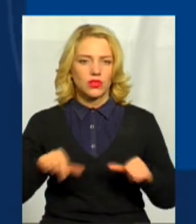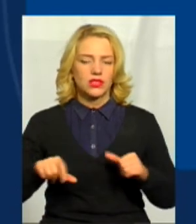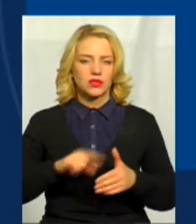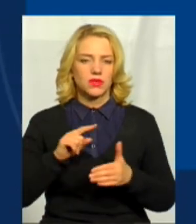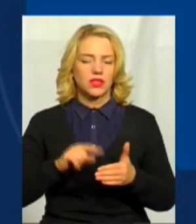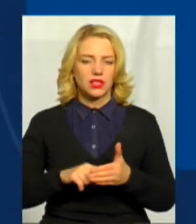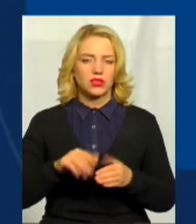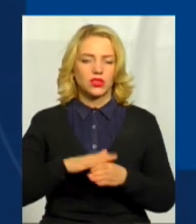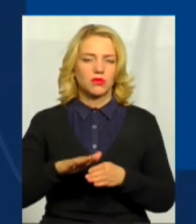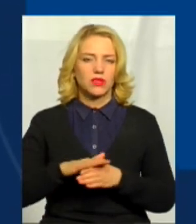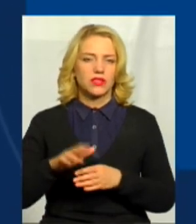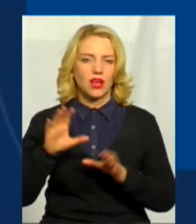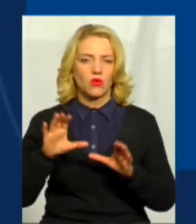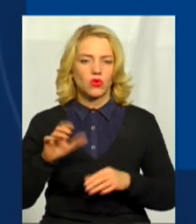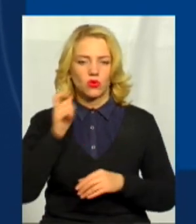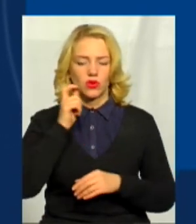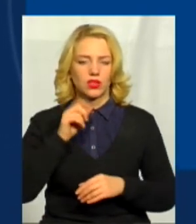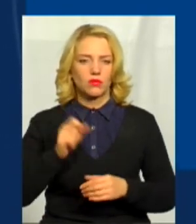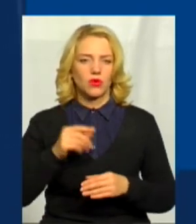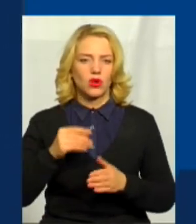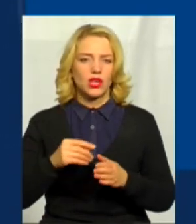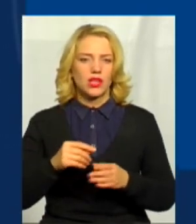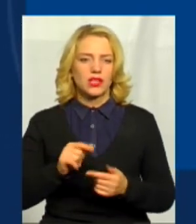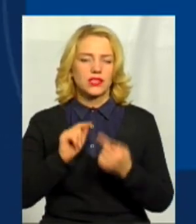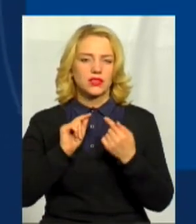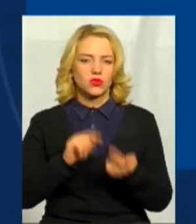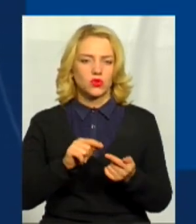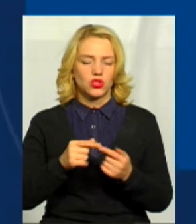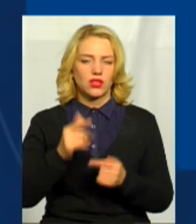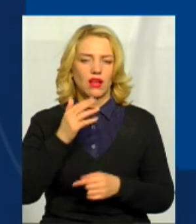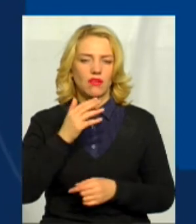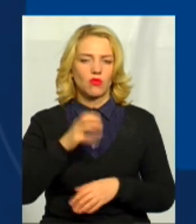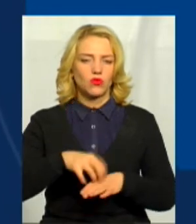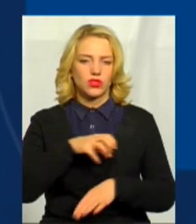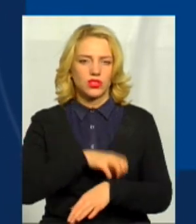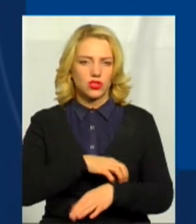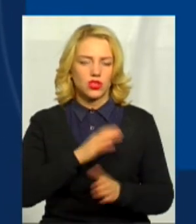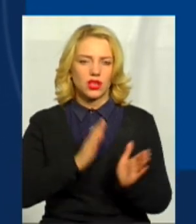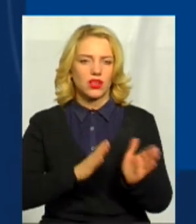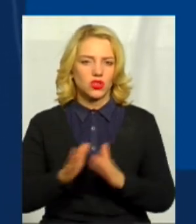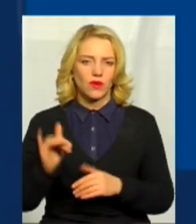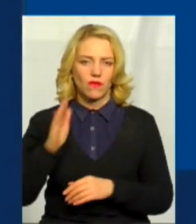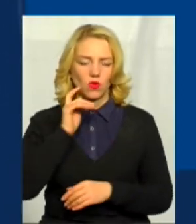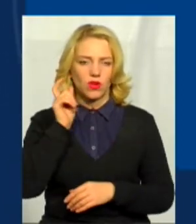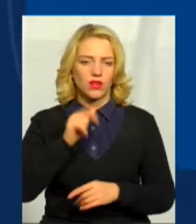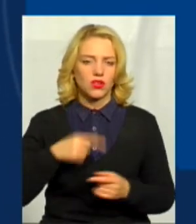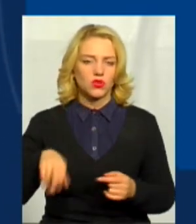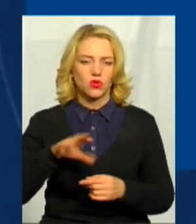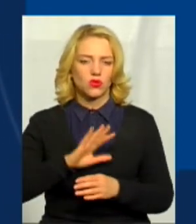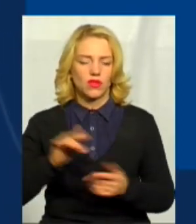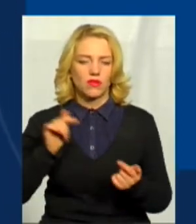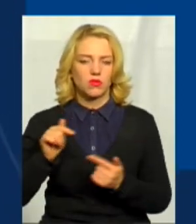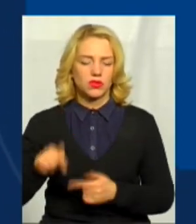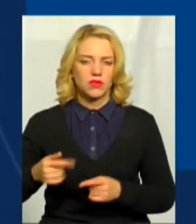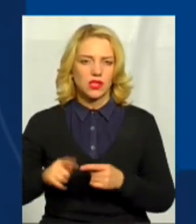засудження комуністичного та націонал-соціалістичного режимів в Україні. Щодо невідповідності на іменування